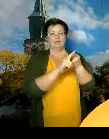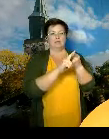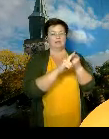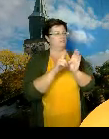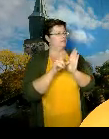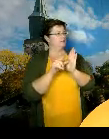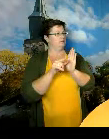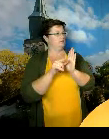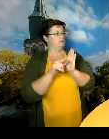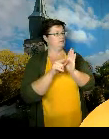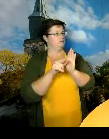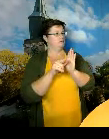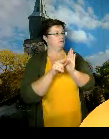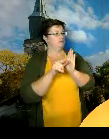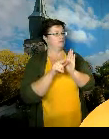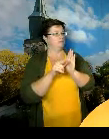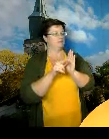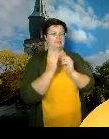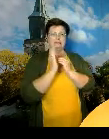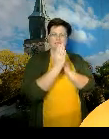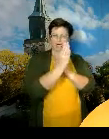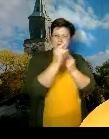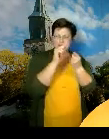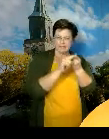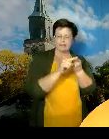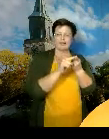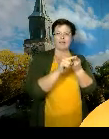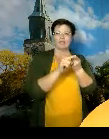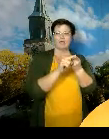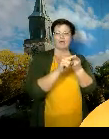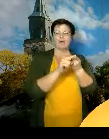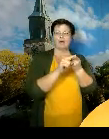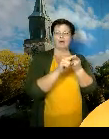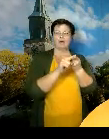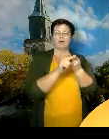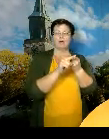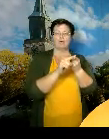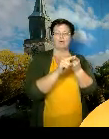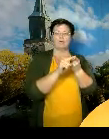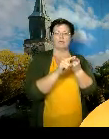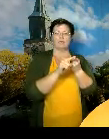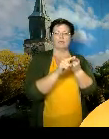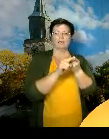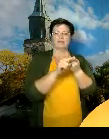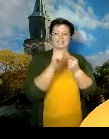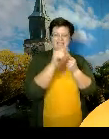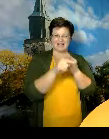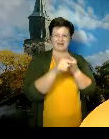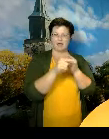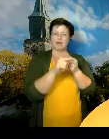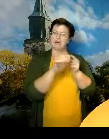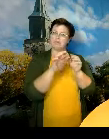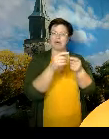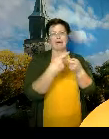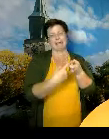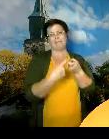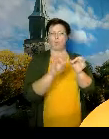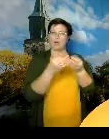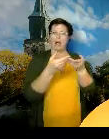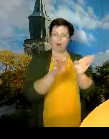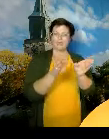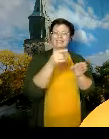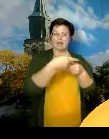Jätkinen nyt skanssissa monitorin auki laitoon mukaan. Minä olin siinä